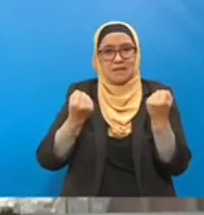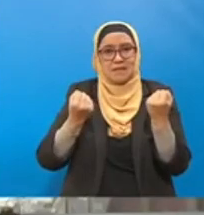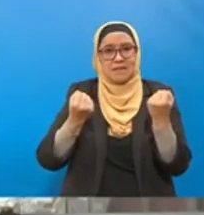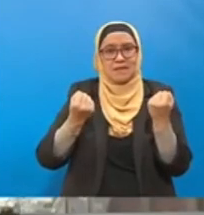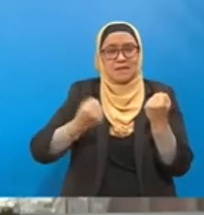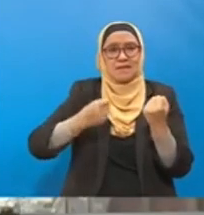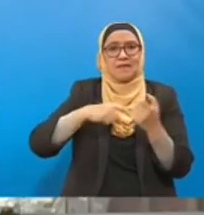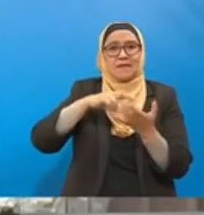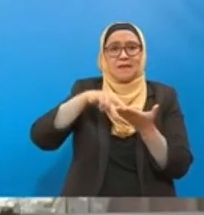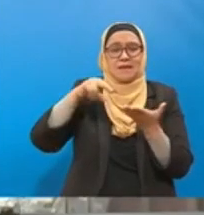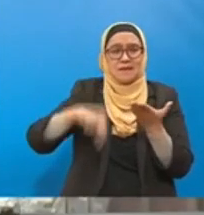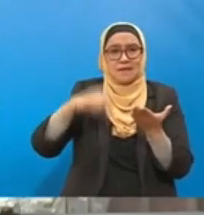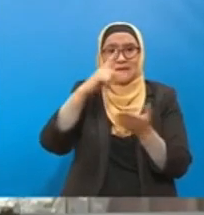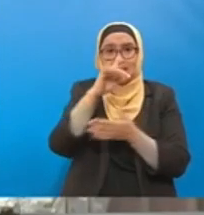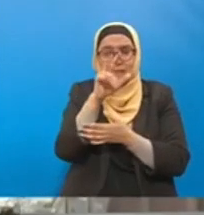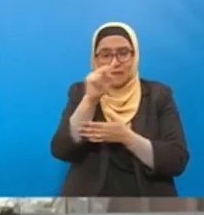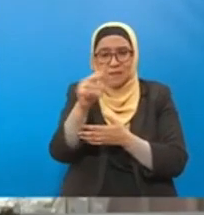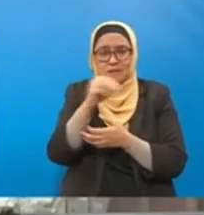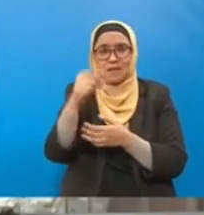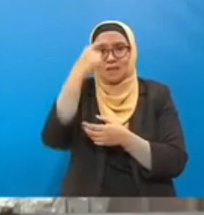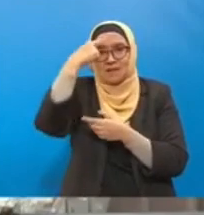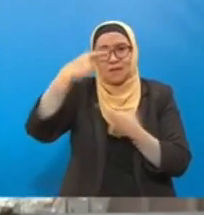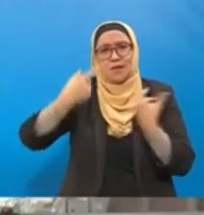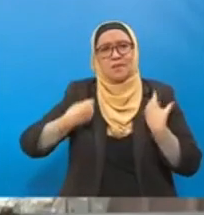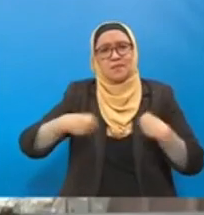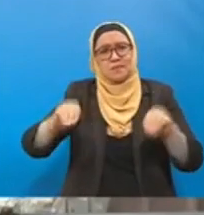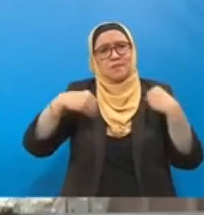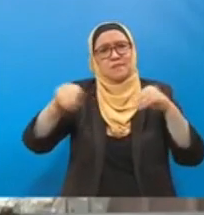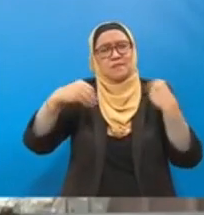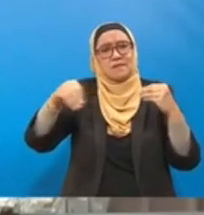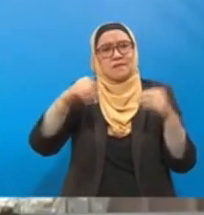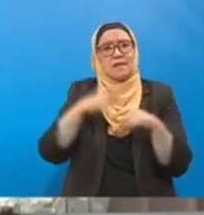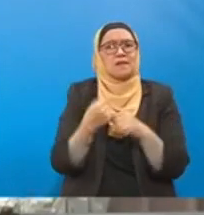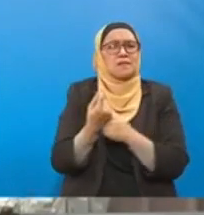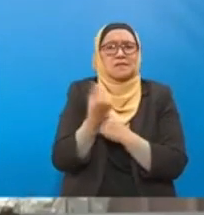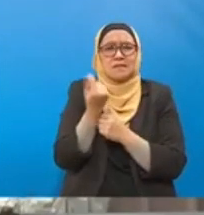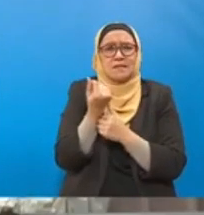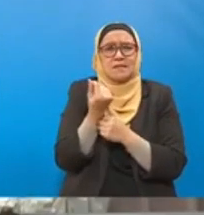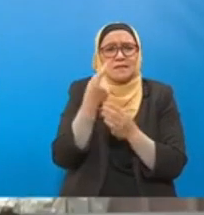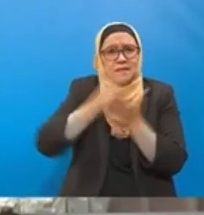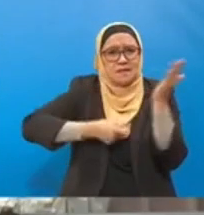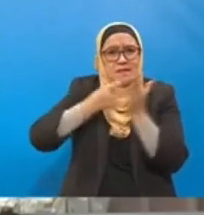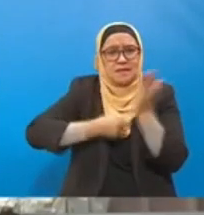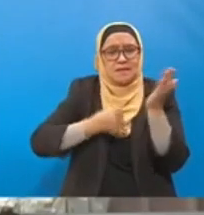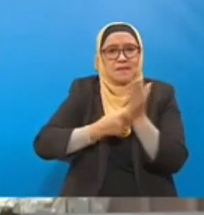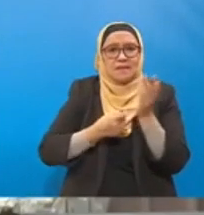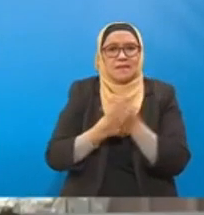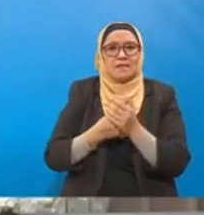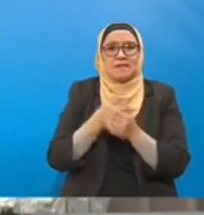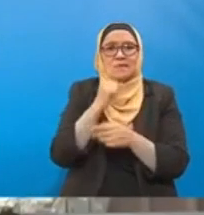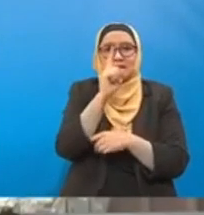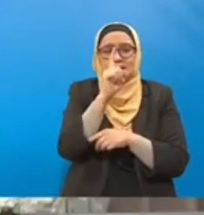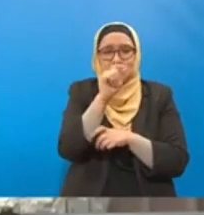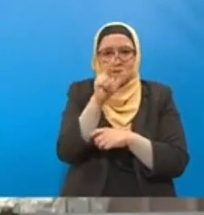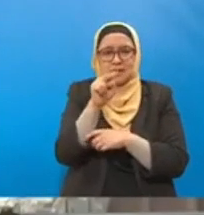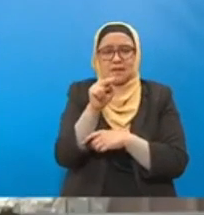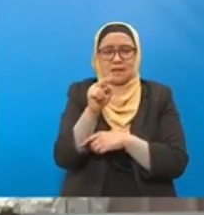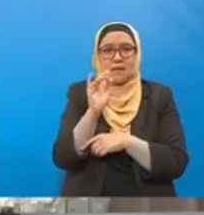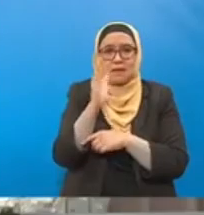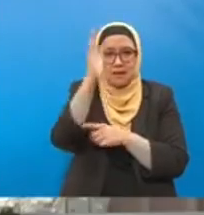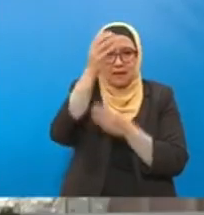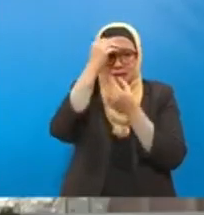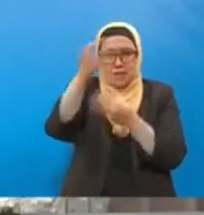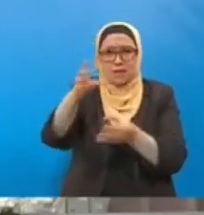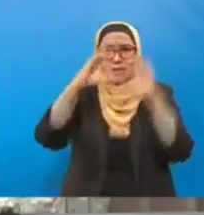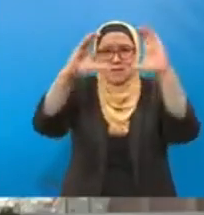Bagi pasaran ataupun nilai pertan USD ini, semasa saya akan maklum saya bertulis. Terima kasih.